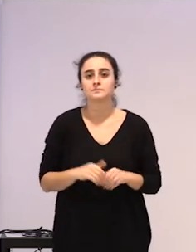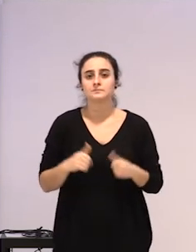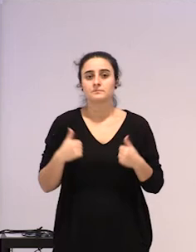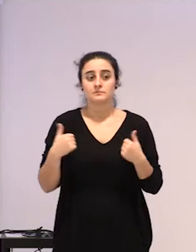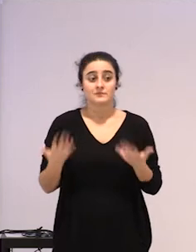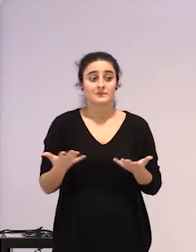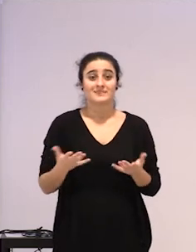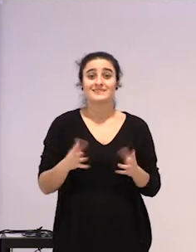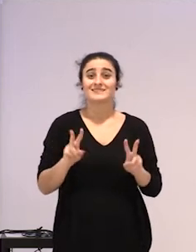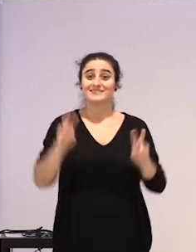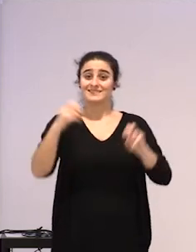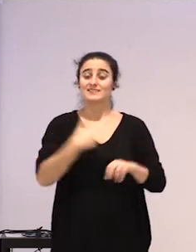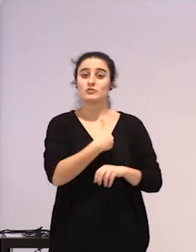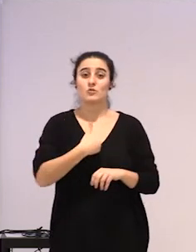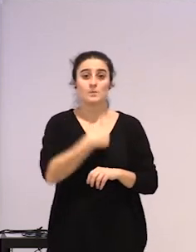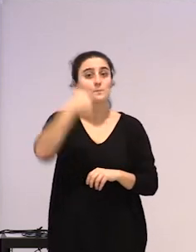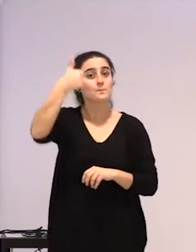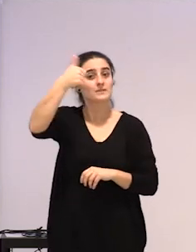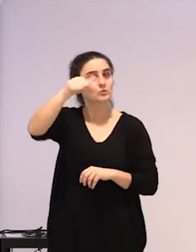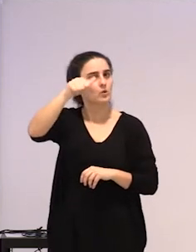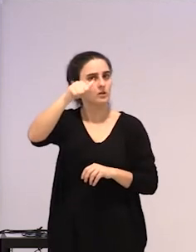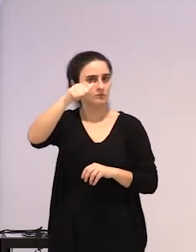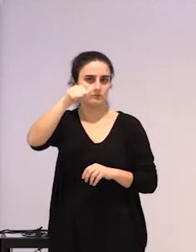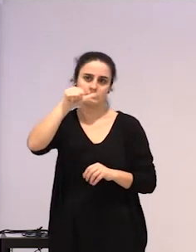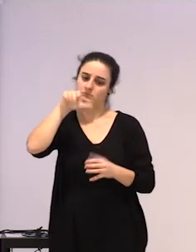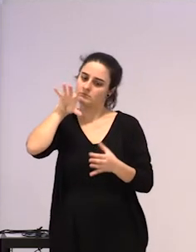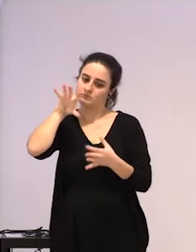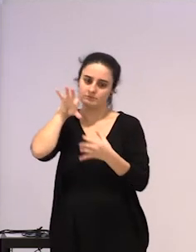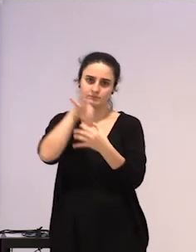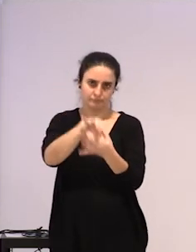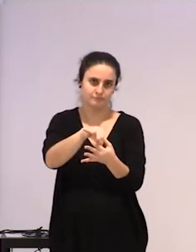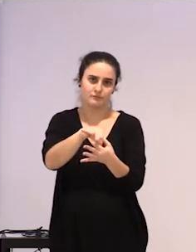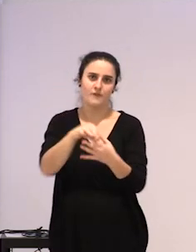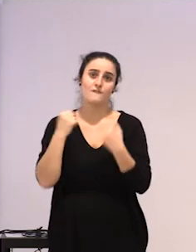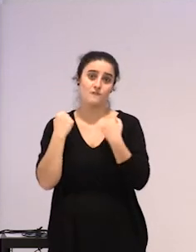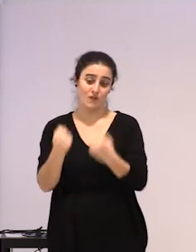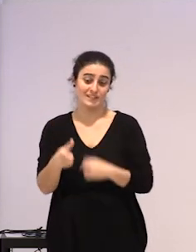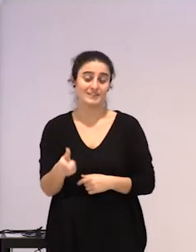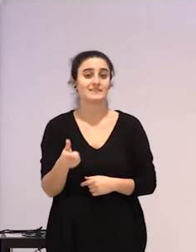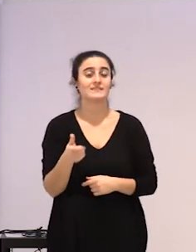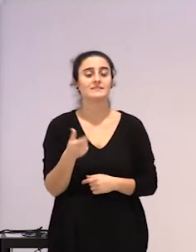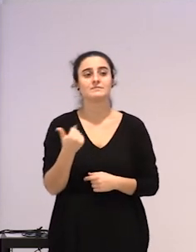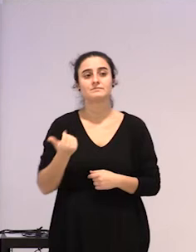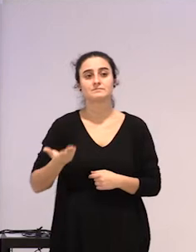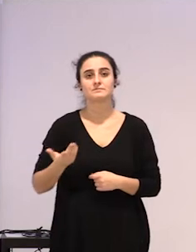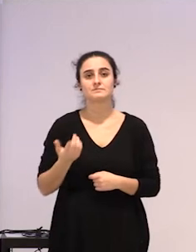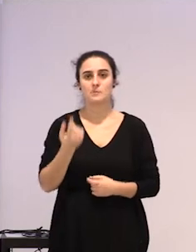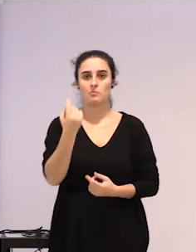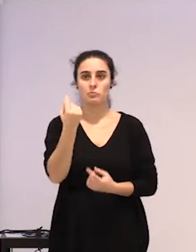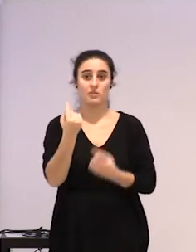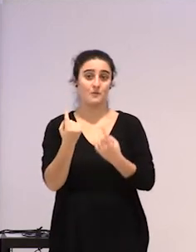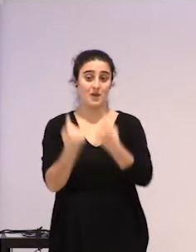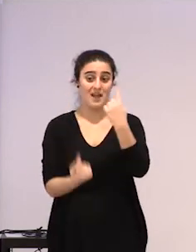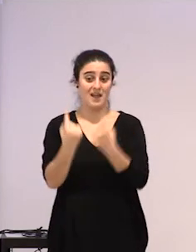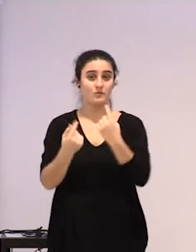maskulintzatearen barrolei laututako figurada, eta kasu honetan, elkarrizketa dutako